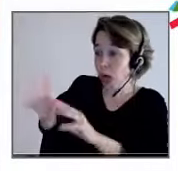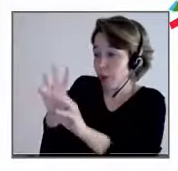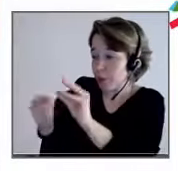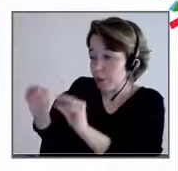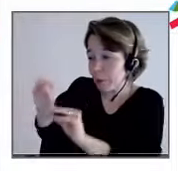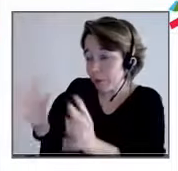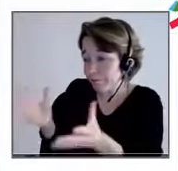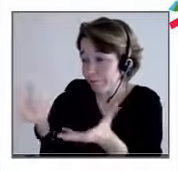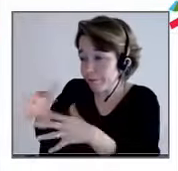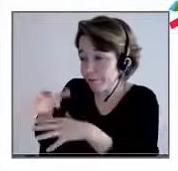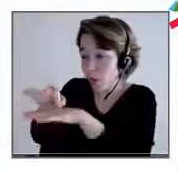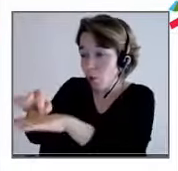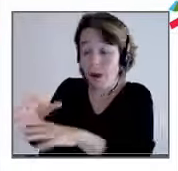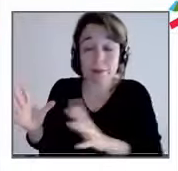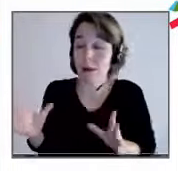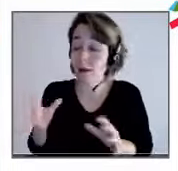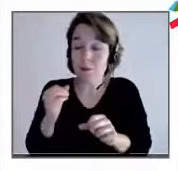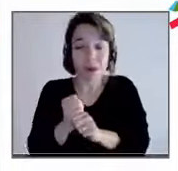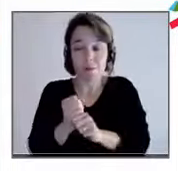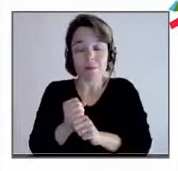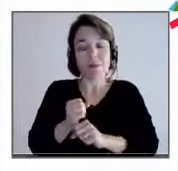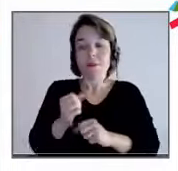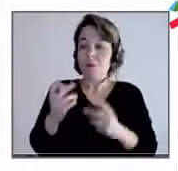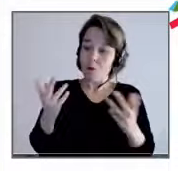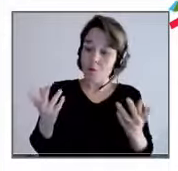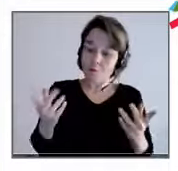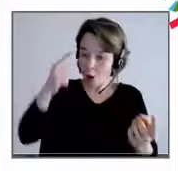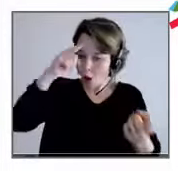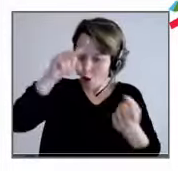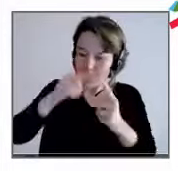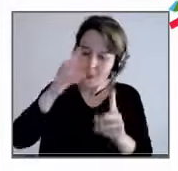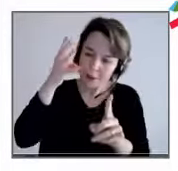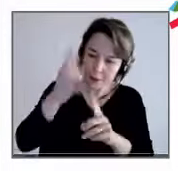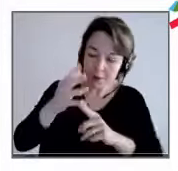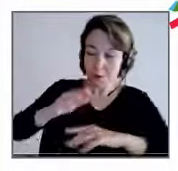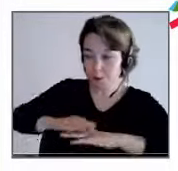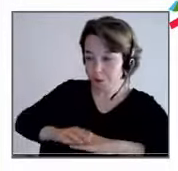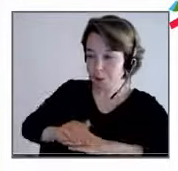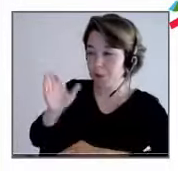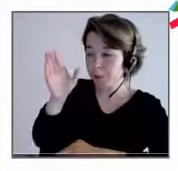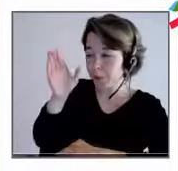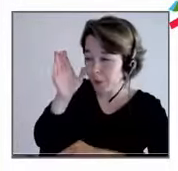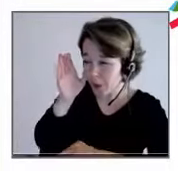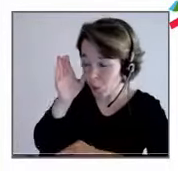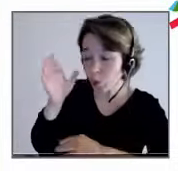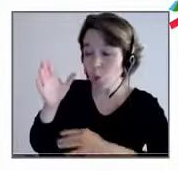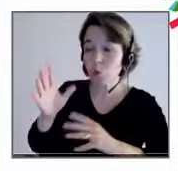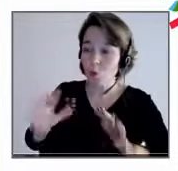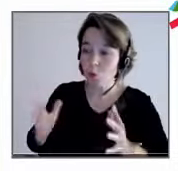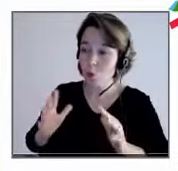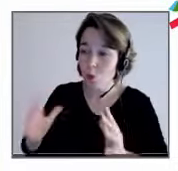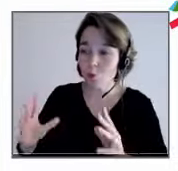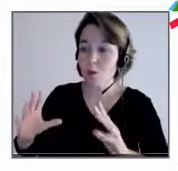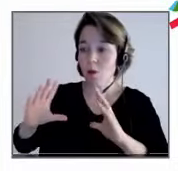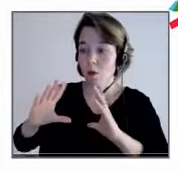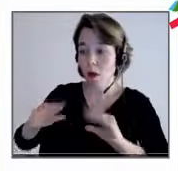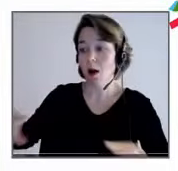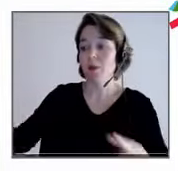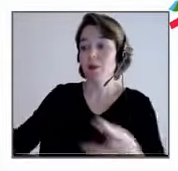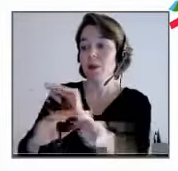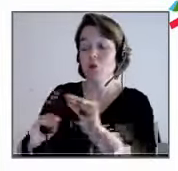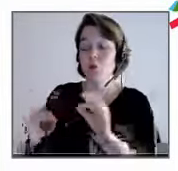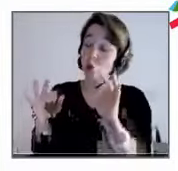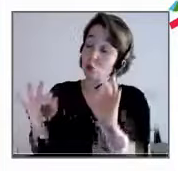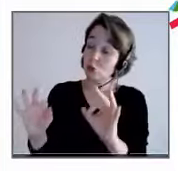développée dans l'écoute de l'autre, dans l'écoute des besoins et dans la mise en relation de ce qui peut être fait en termes d'aménagement raisonnable, elle a vocation